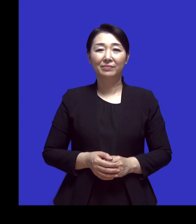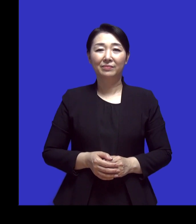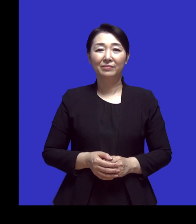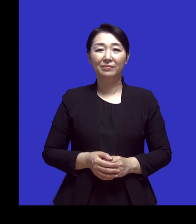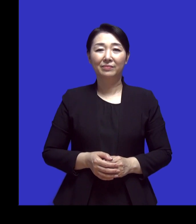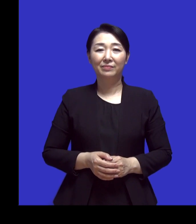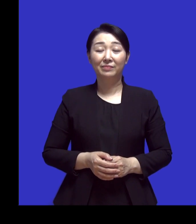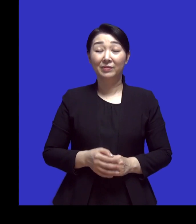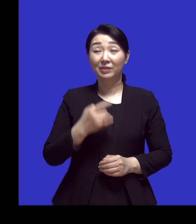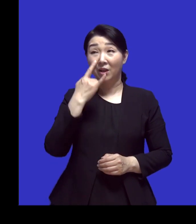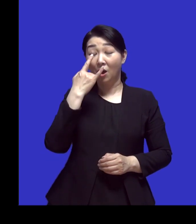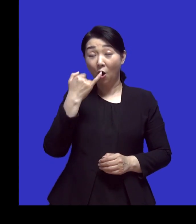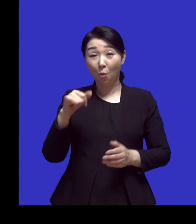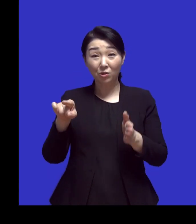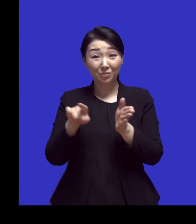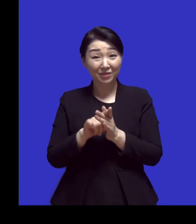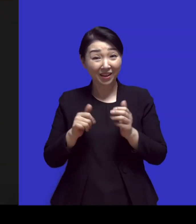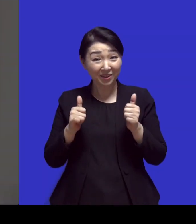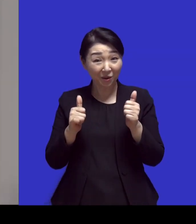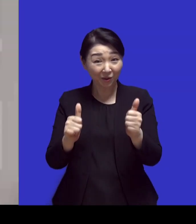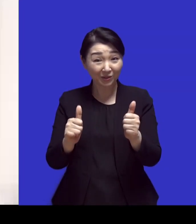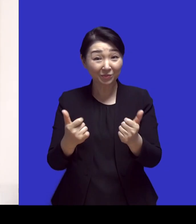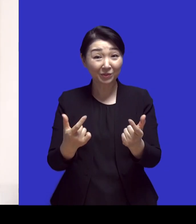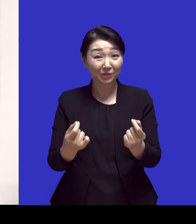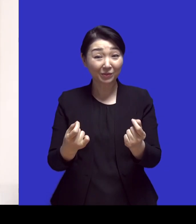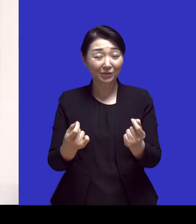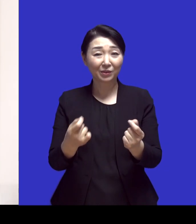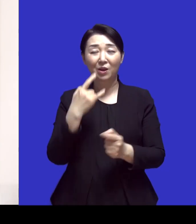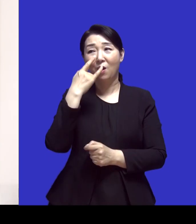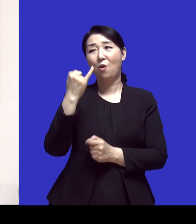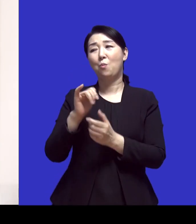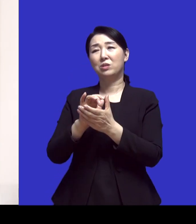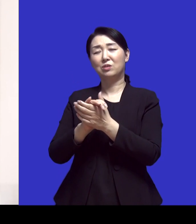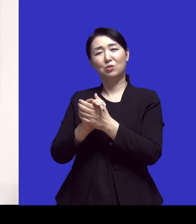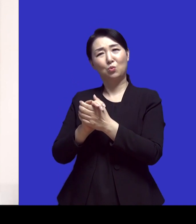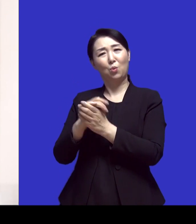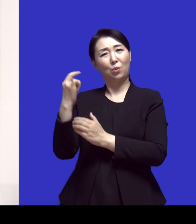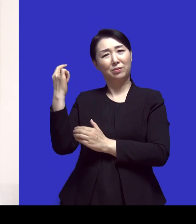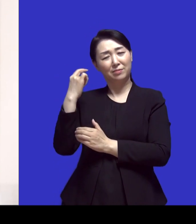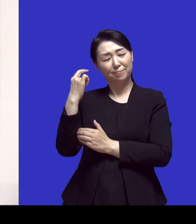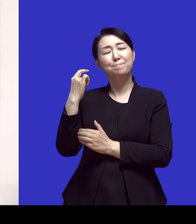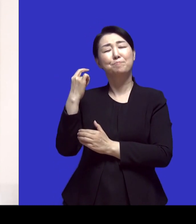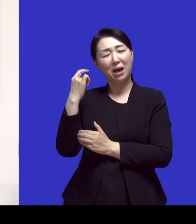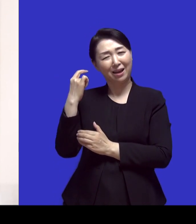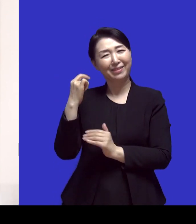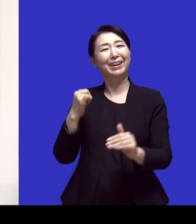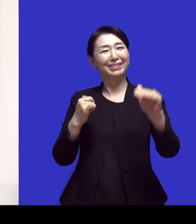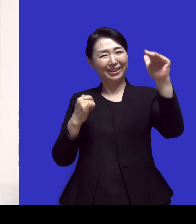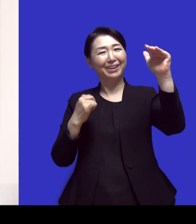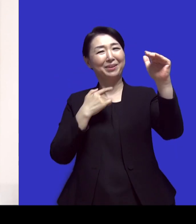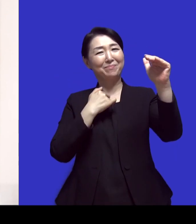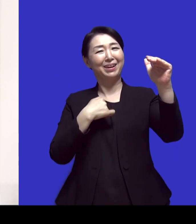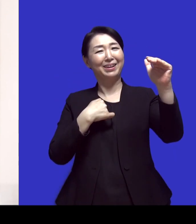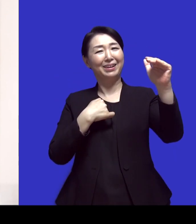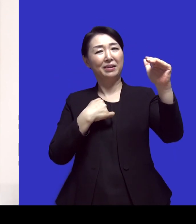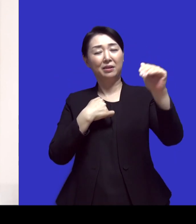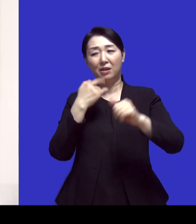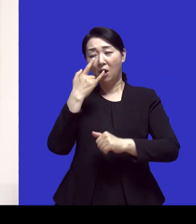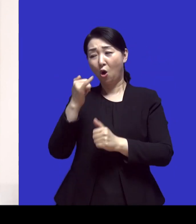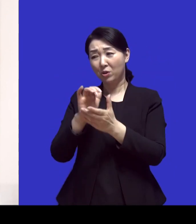어머님의 신앙심이 굉장히 좋으시죠? 어머님 기도 들으면서 잘한 것 같습니다 그렇죠 어머님의